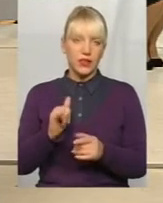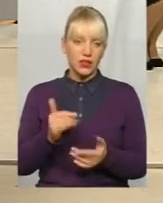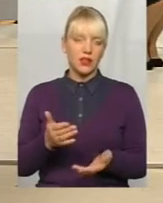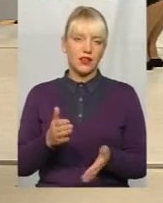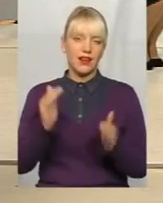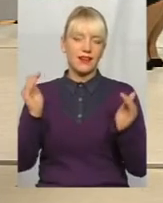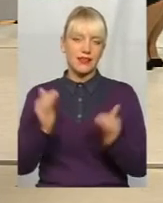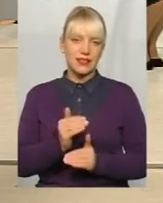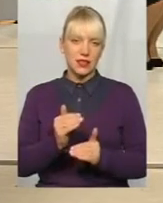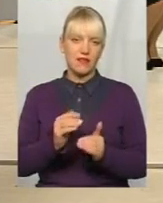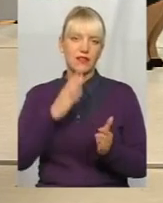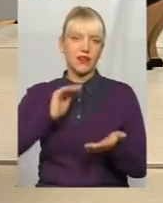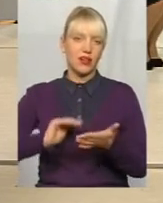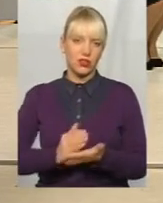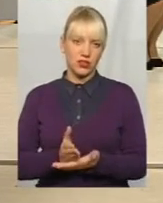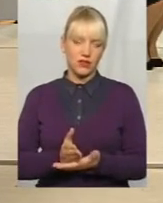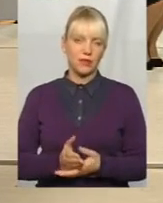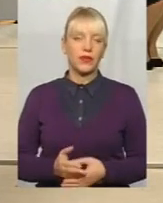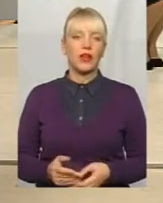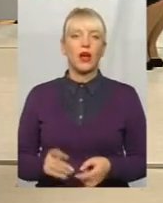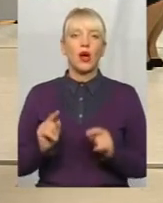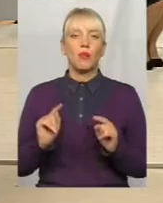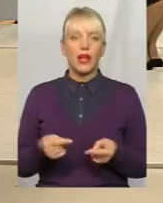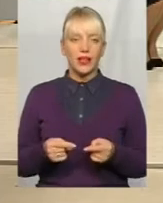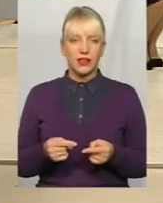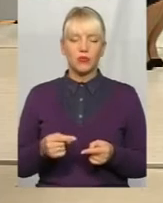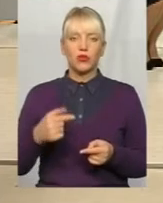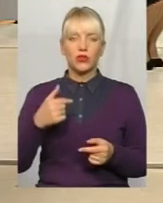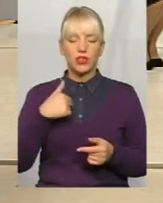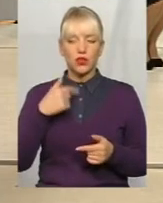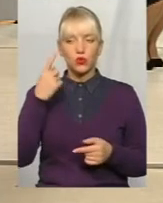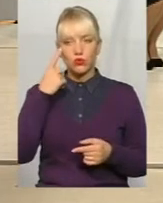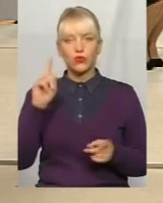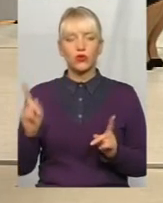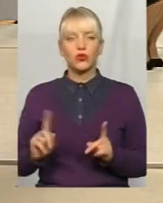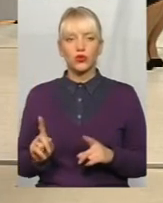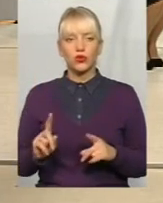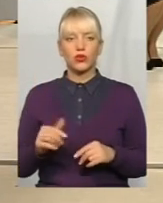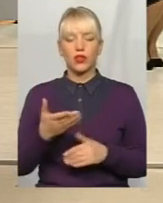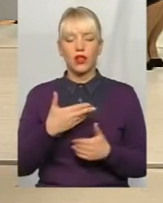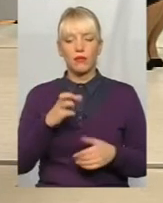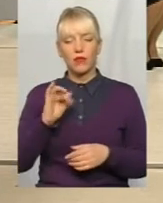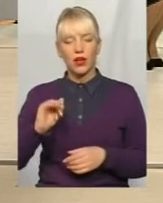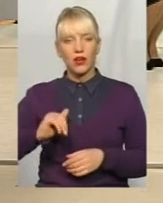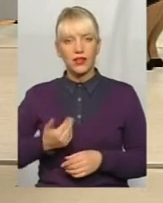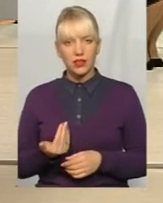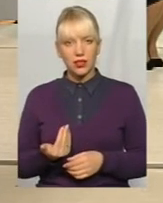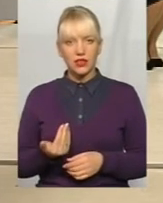більш низького качіства. Тому, я думаю, що нам дуже б хотілося,